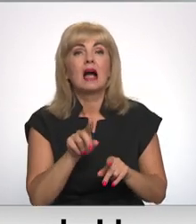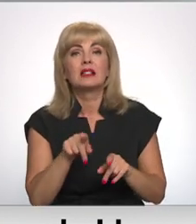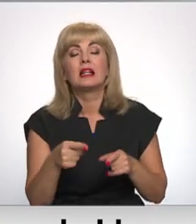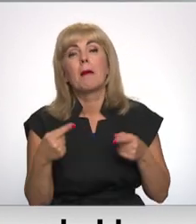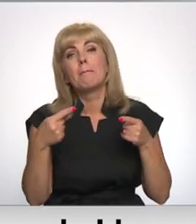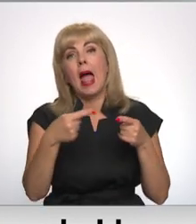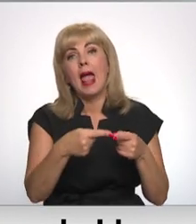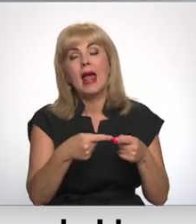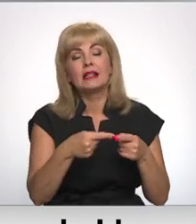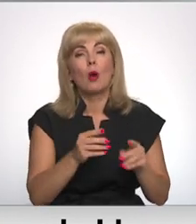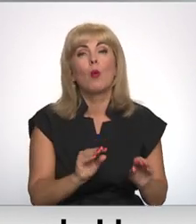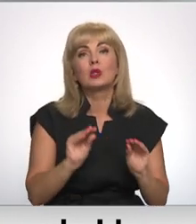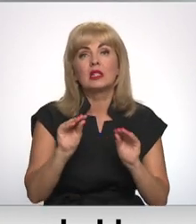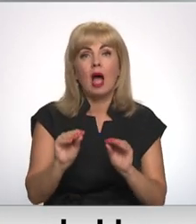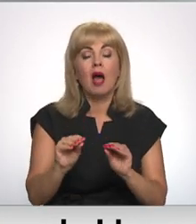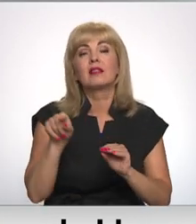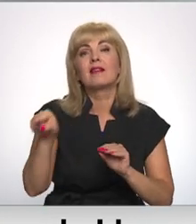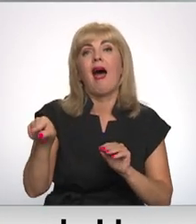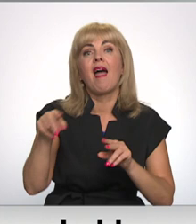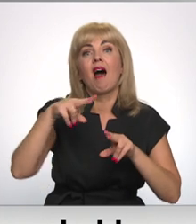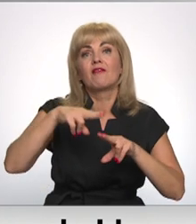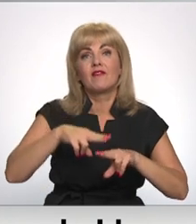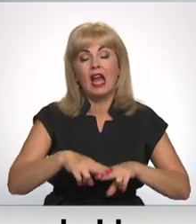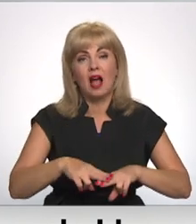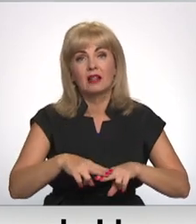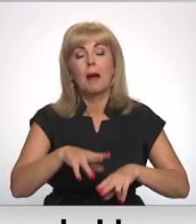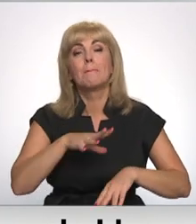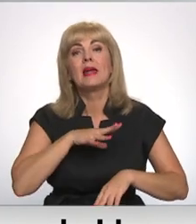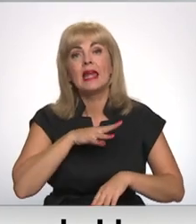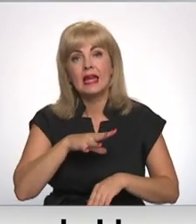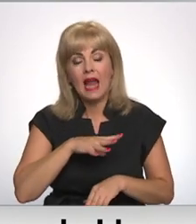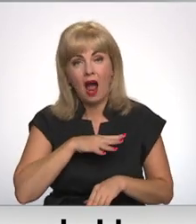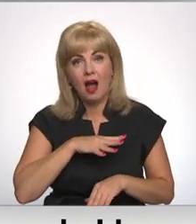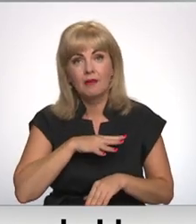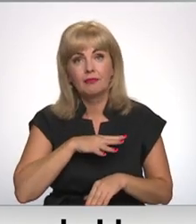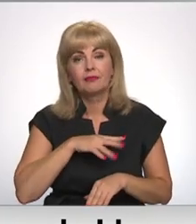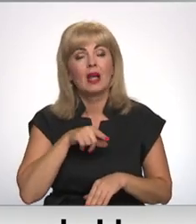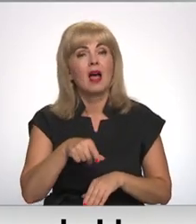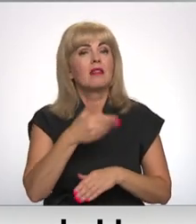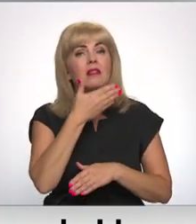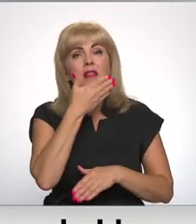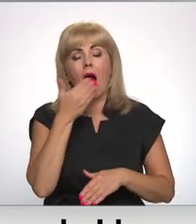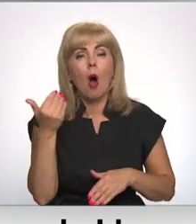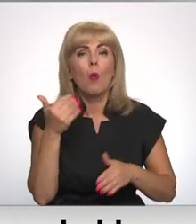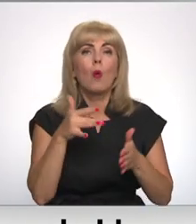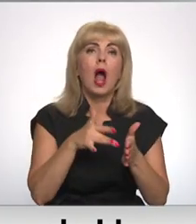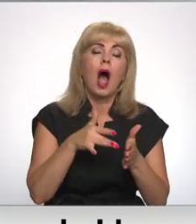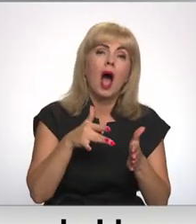mērķi uzstādīt tajā vietā, kur tas bija. Tas nav kāda